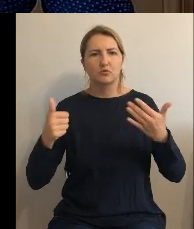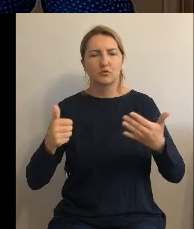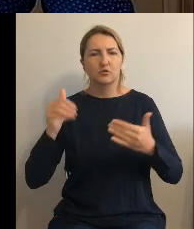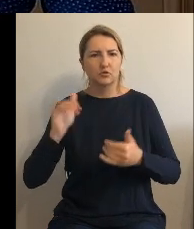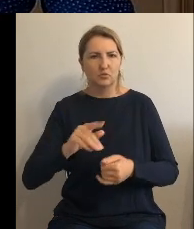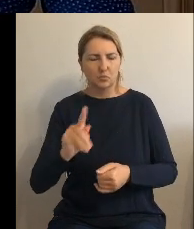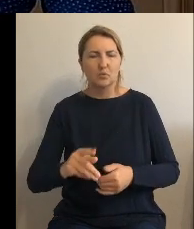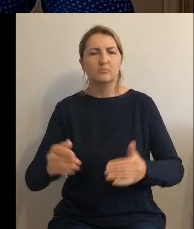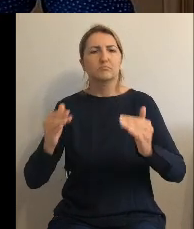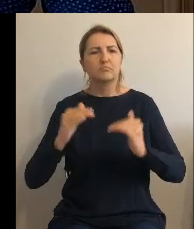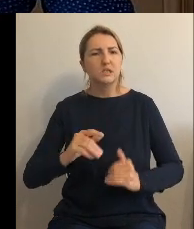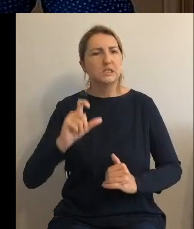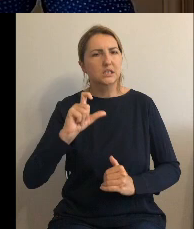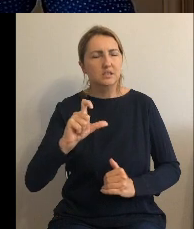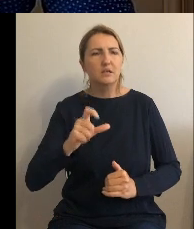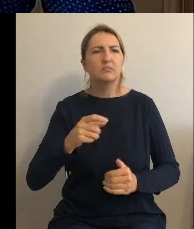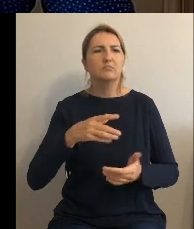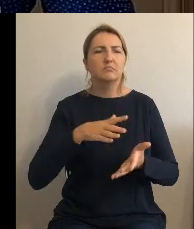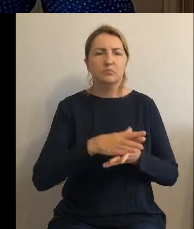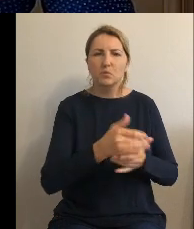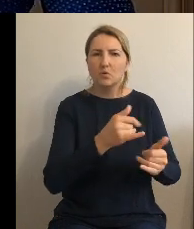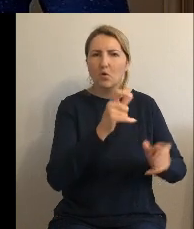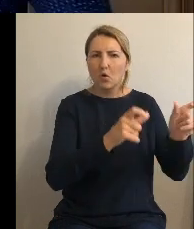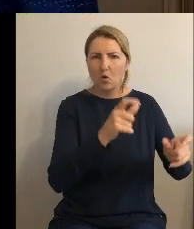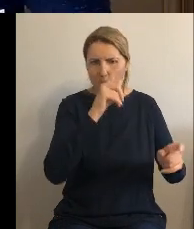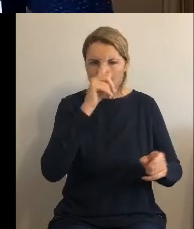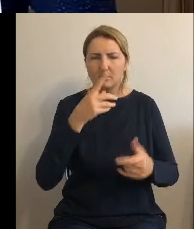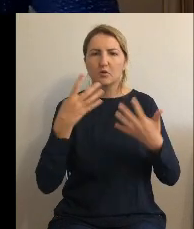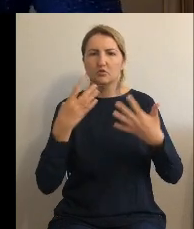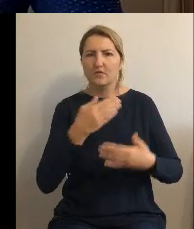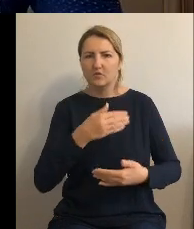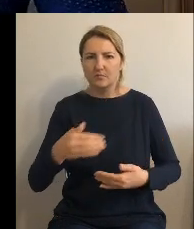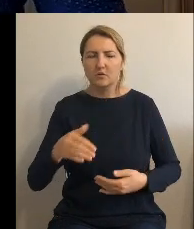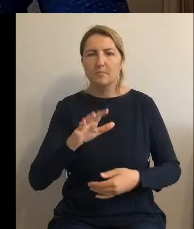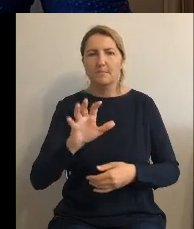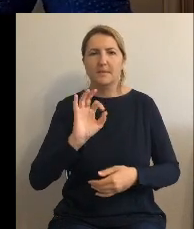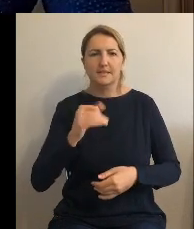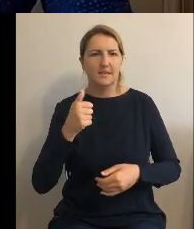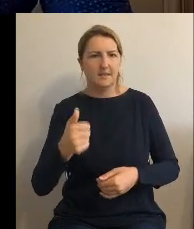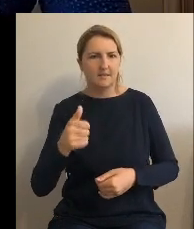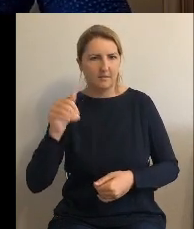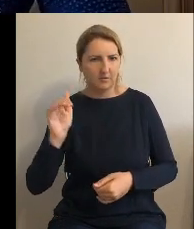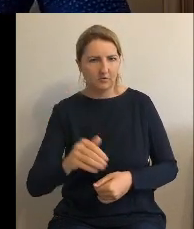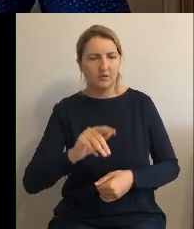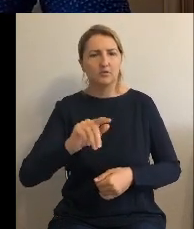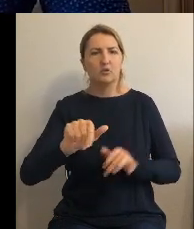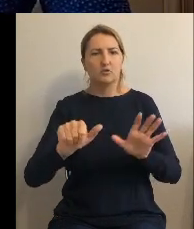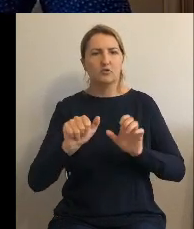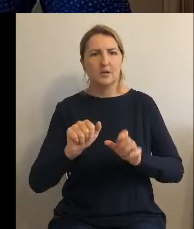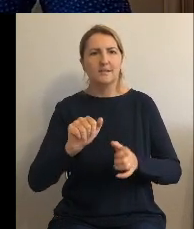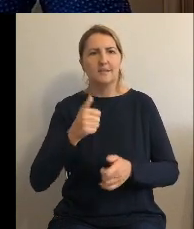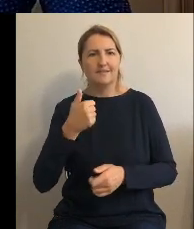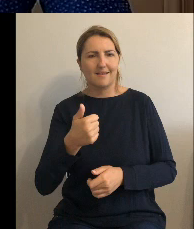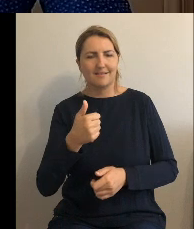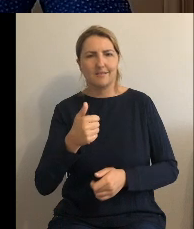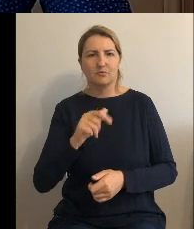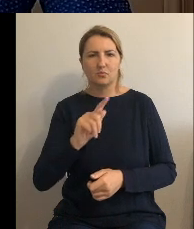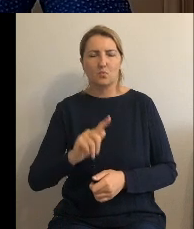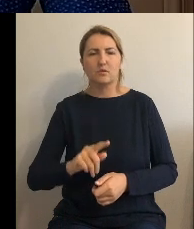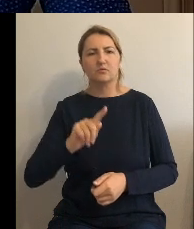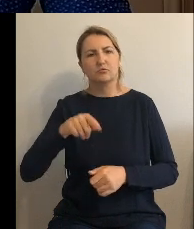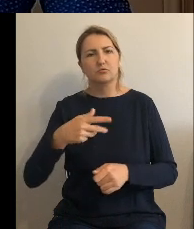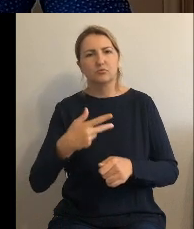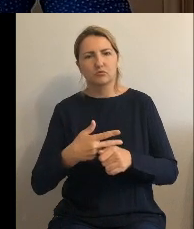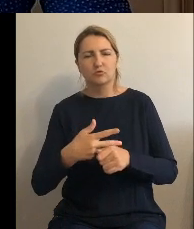na rzecz osób fizycznych 9 501 611,43 zł. Podpunkt d. Wydatki na